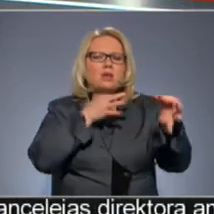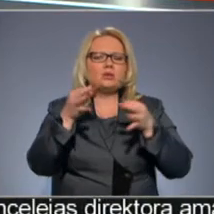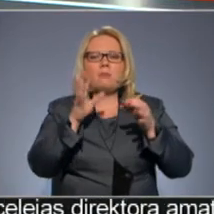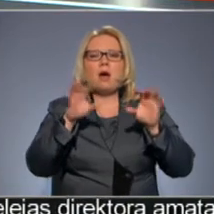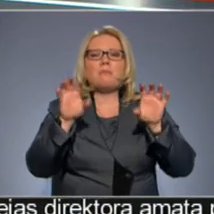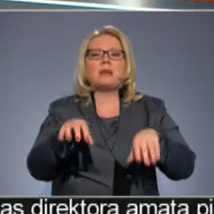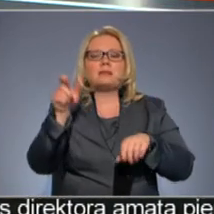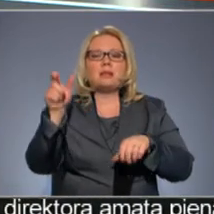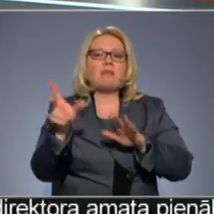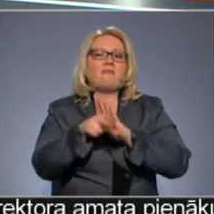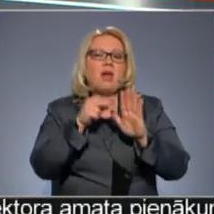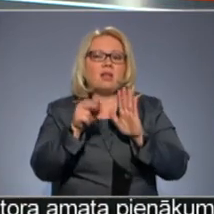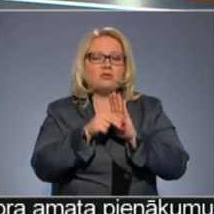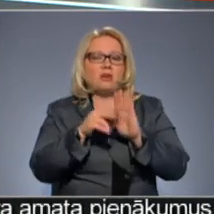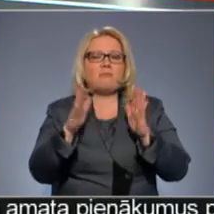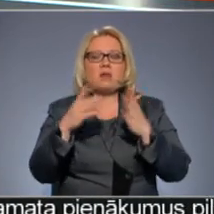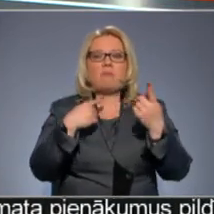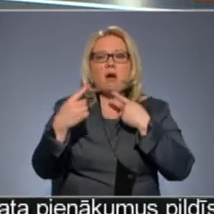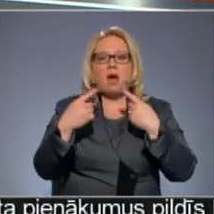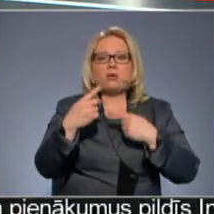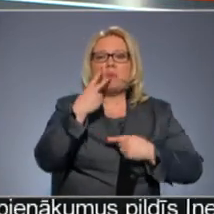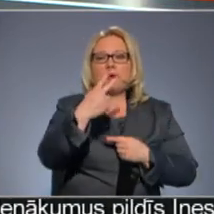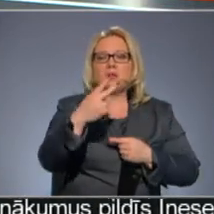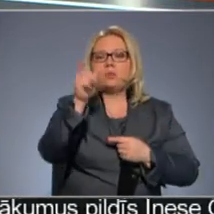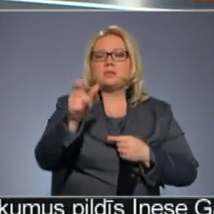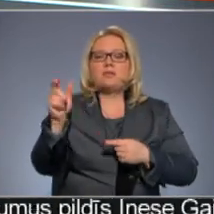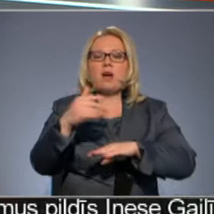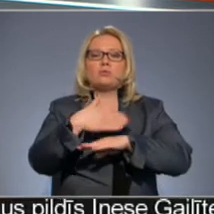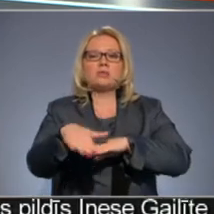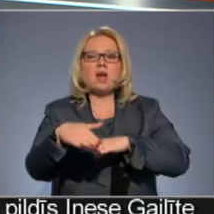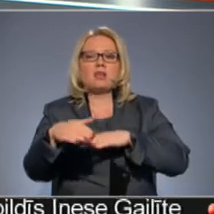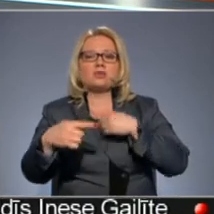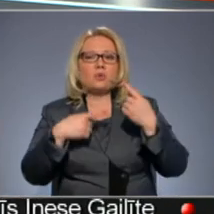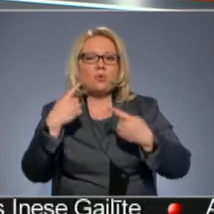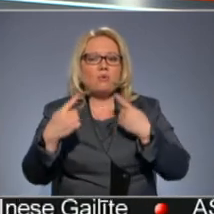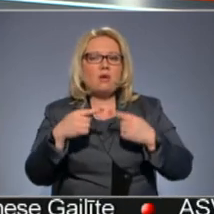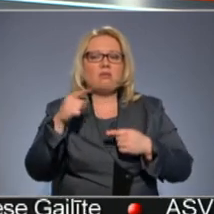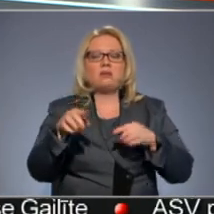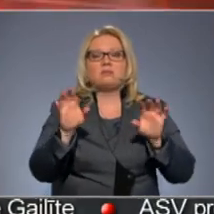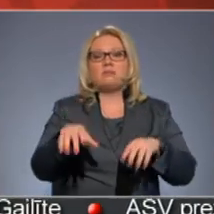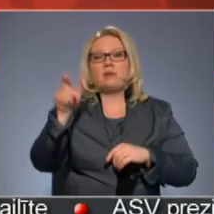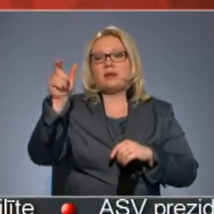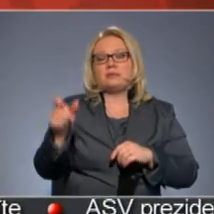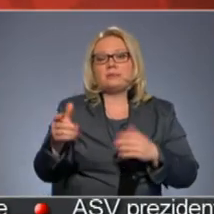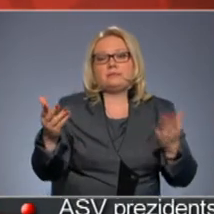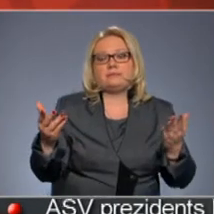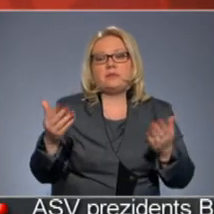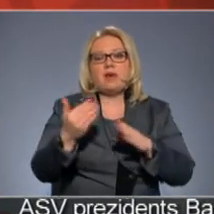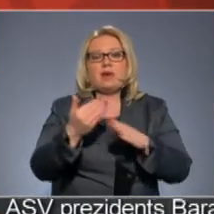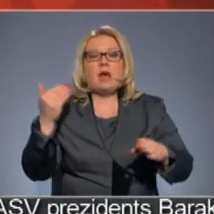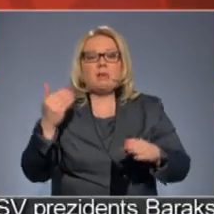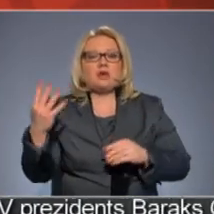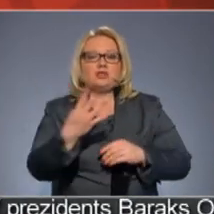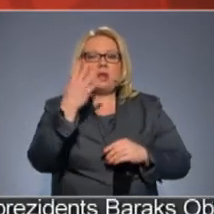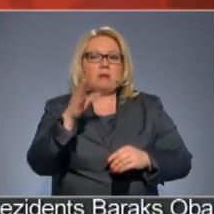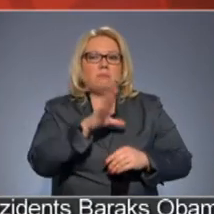prezidentu vēlēšanām. Bet, ja parunām un paskatās, ko cilvēki uz ielas runā, tas prezidents vainu tāpēc, ka iepriekšēji